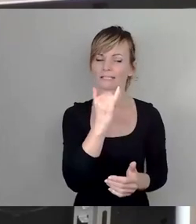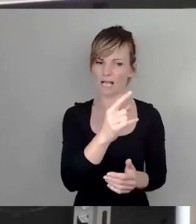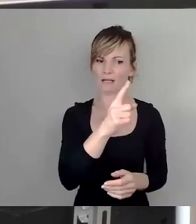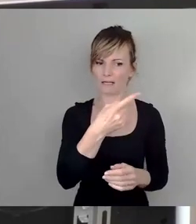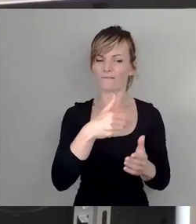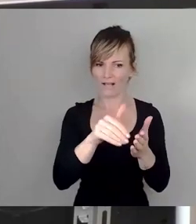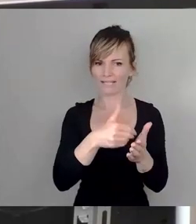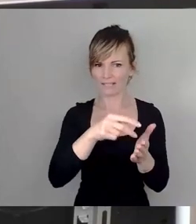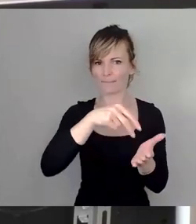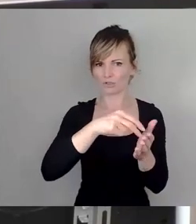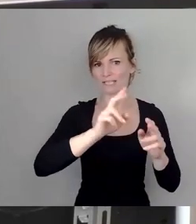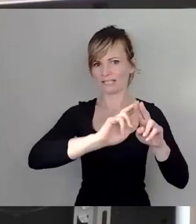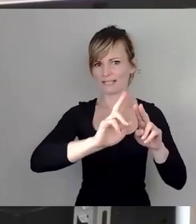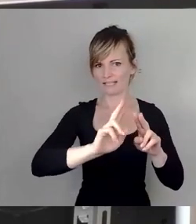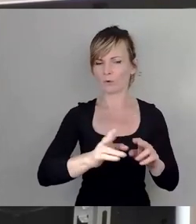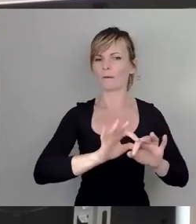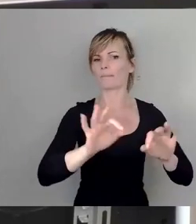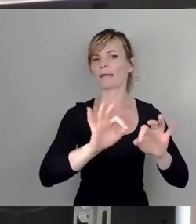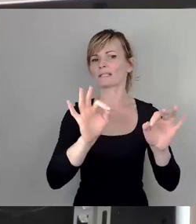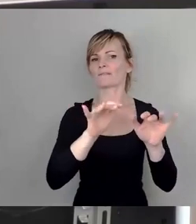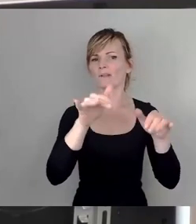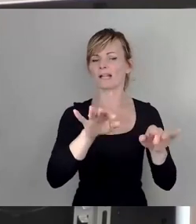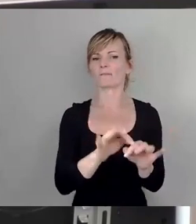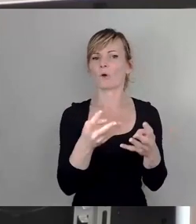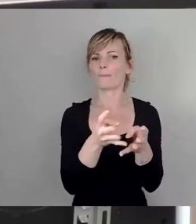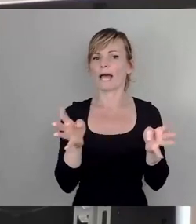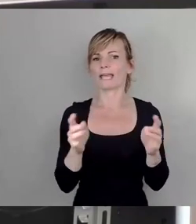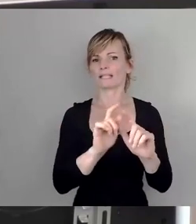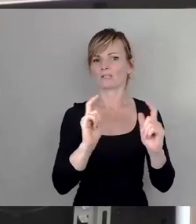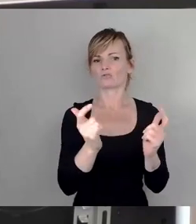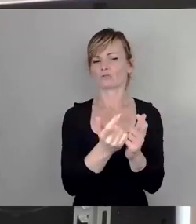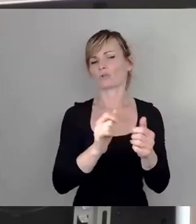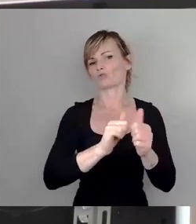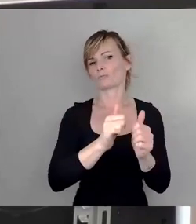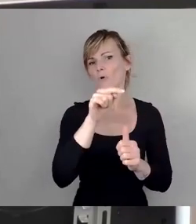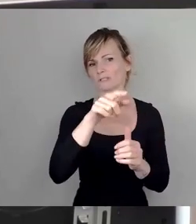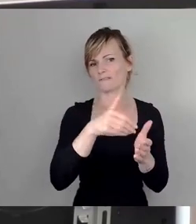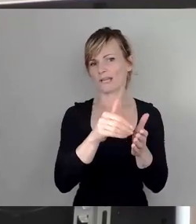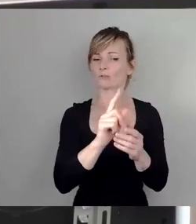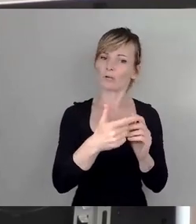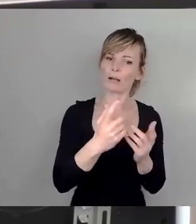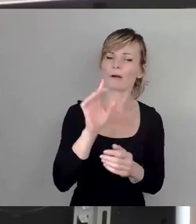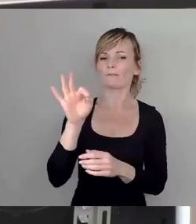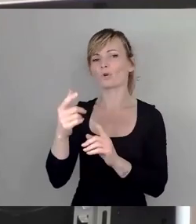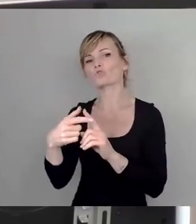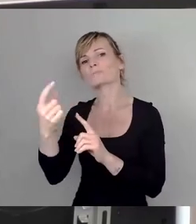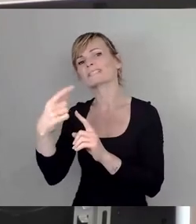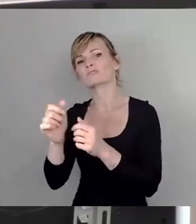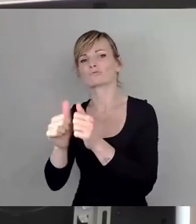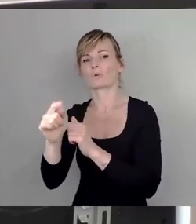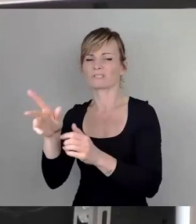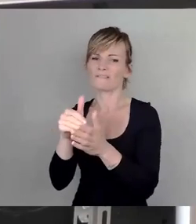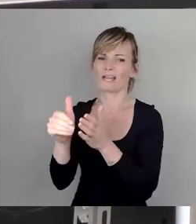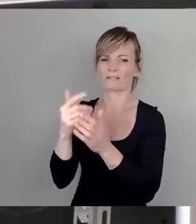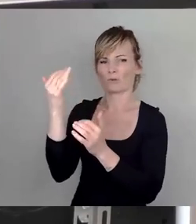im besten Fall weiterhin für den Breitensport, da wir uns wirklich für den Spitzensport noch mal eine neue Lösung überlegen, bevor wir 40 Millionen ausgeben und